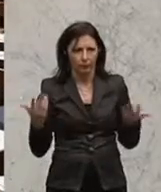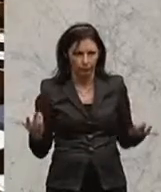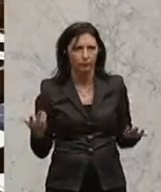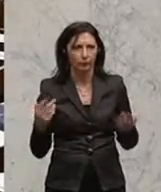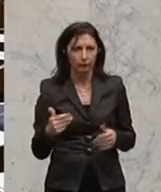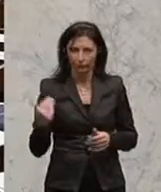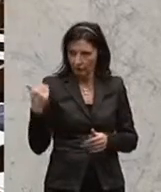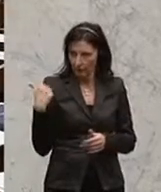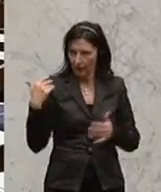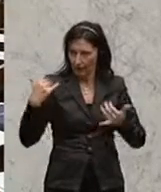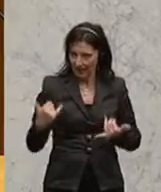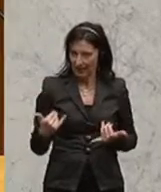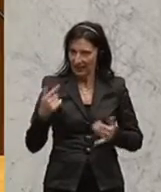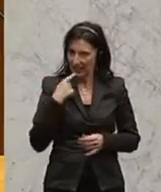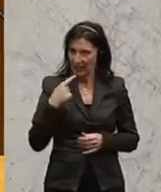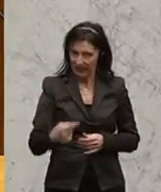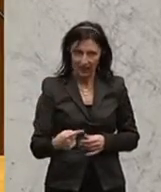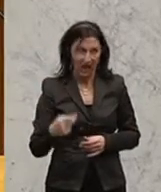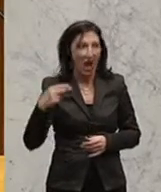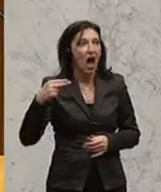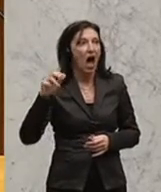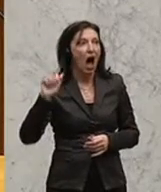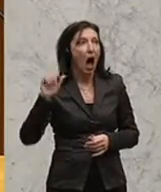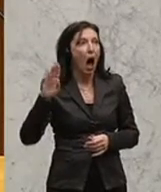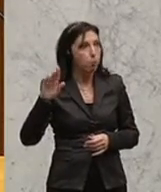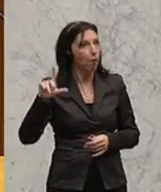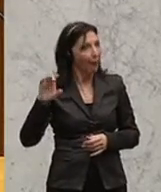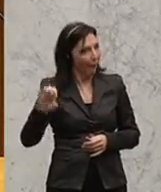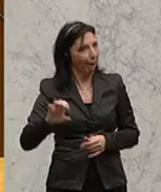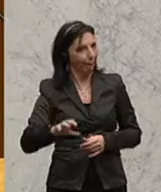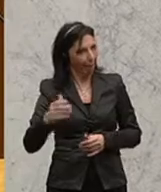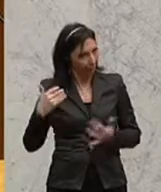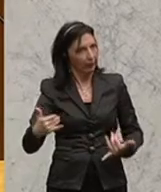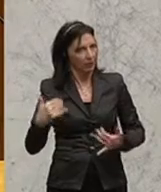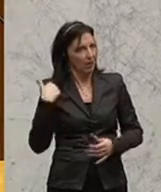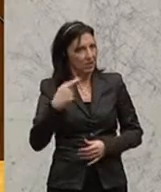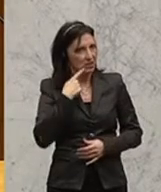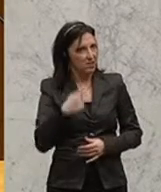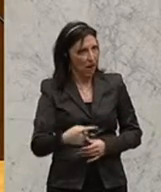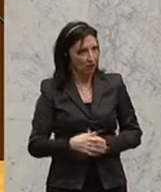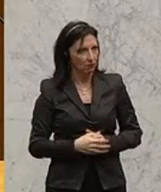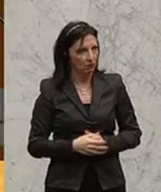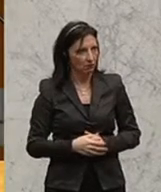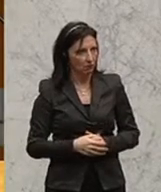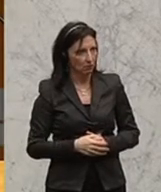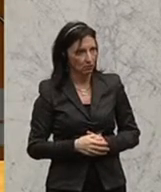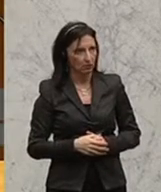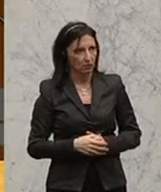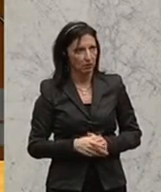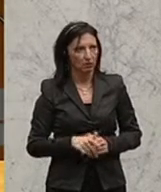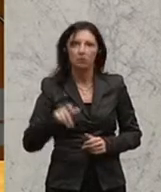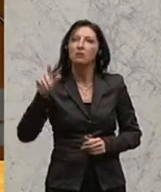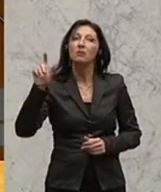hat eben behauptet, dass im Bericht der Kris